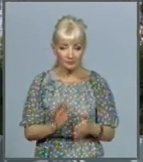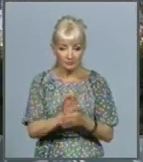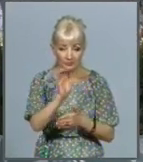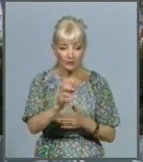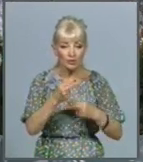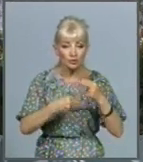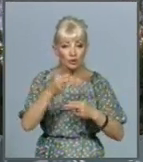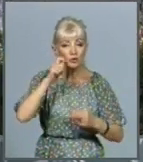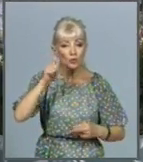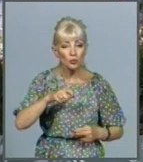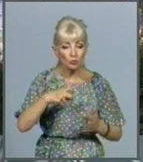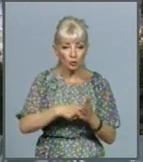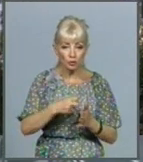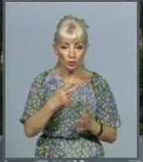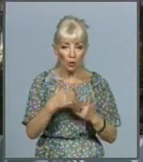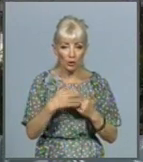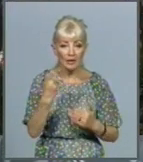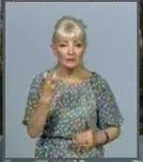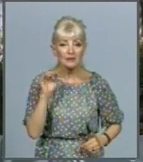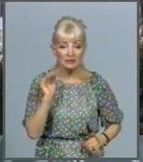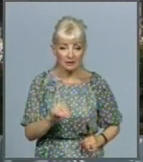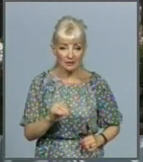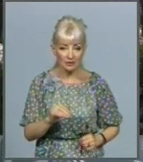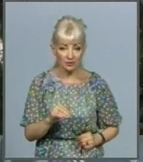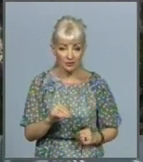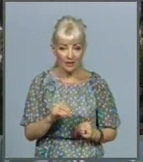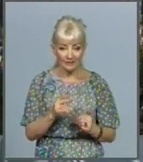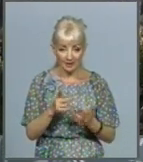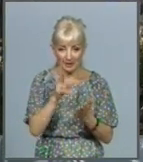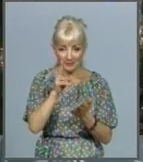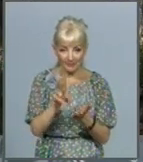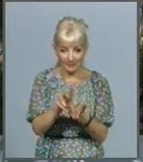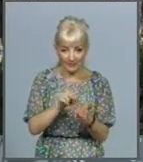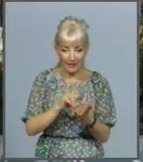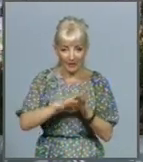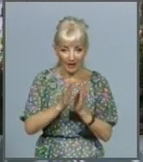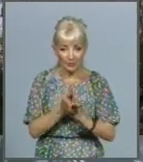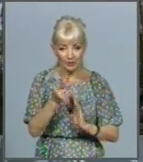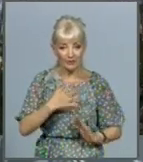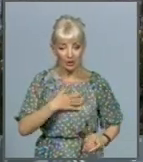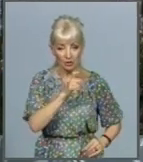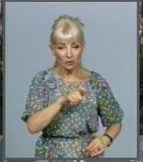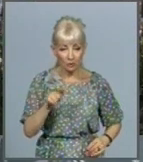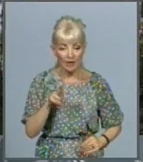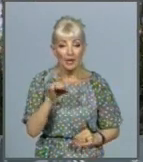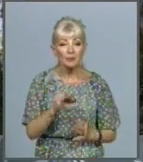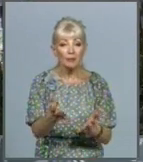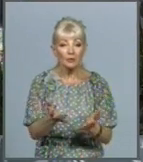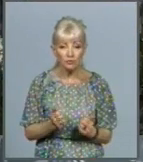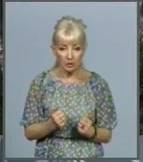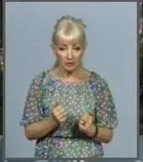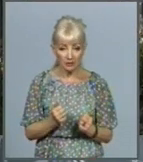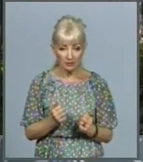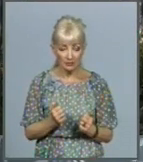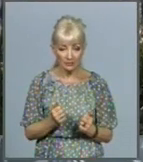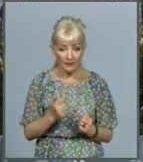200 тисяч примірників договорів для наших абонентів. При отриманні повідомлення з